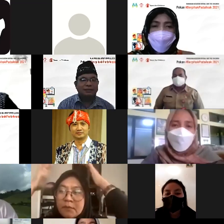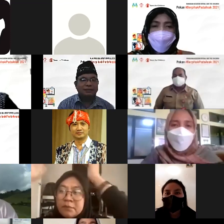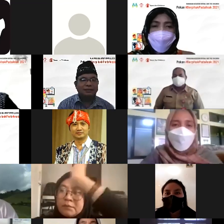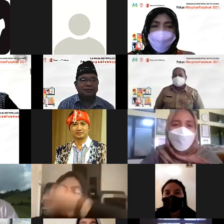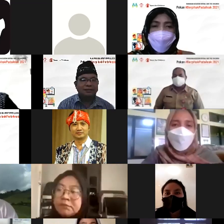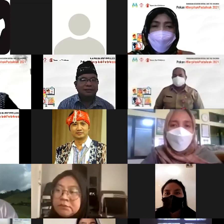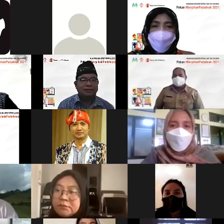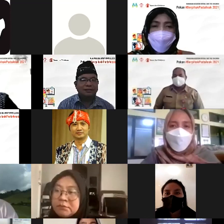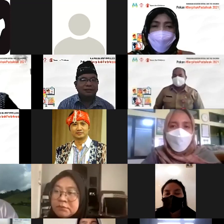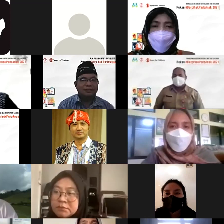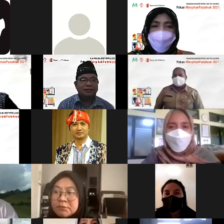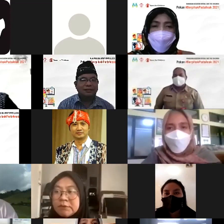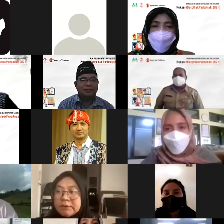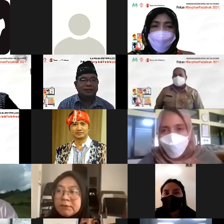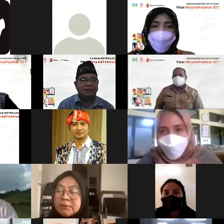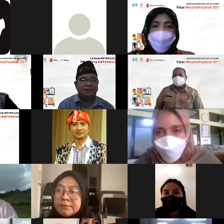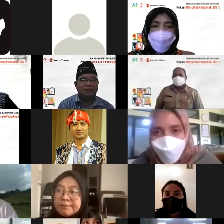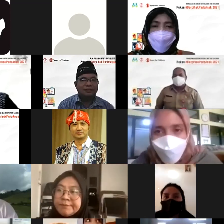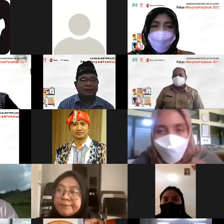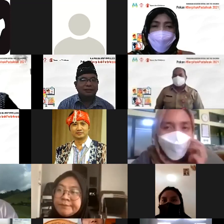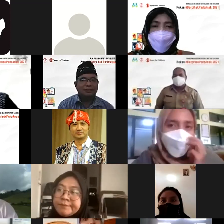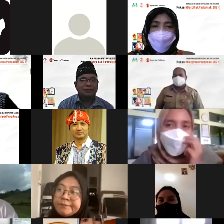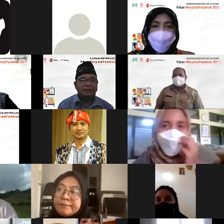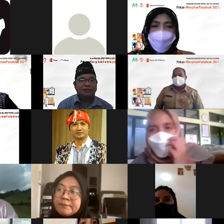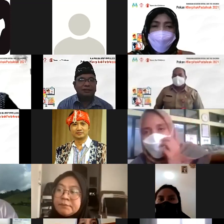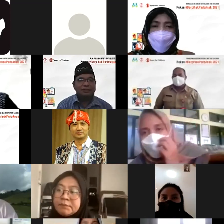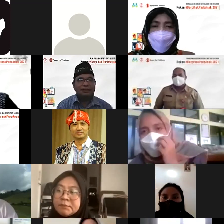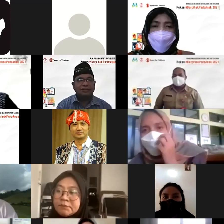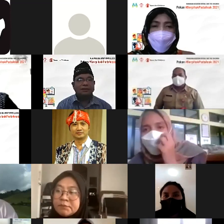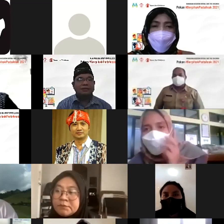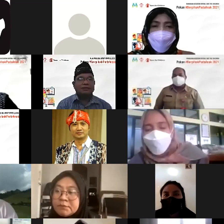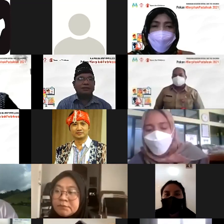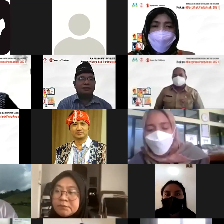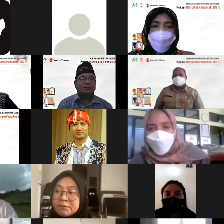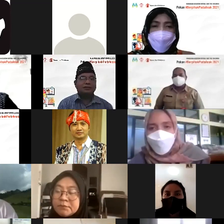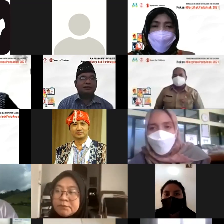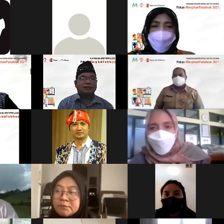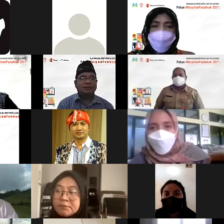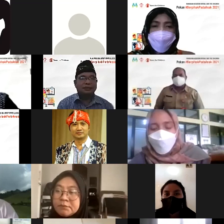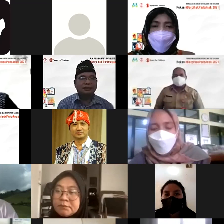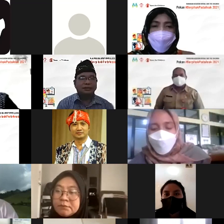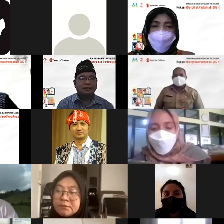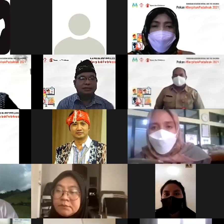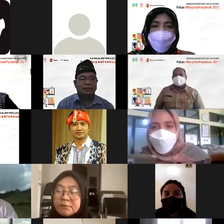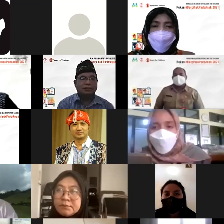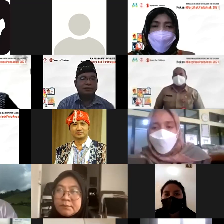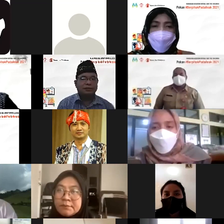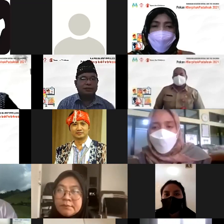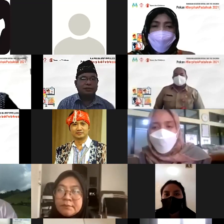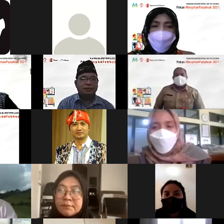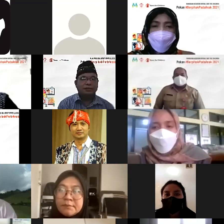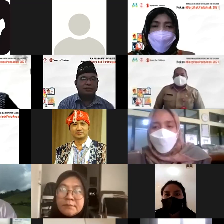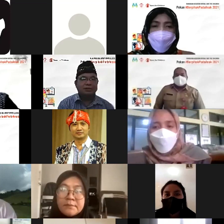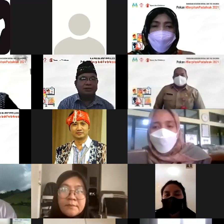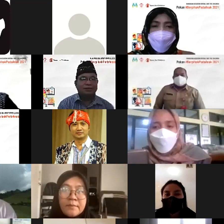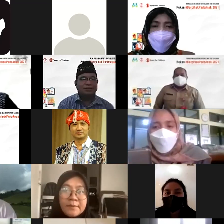mohon arahannya oke di halaman pertama kita foto